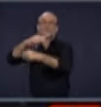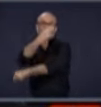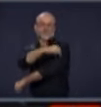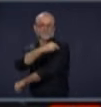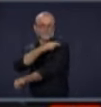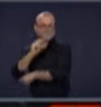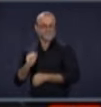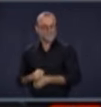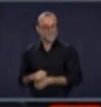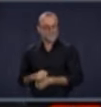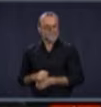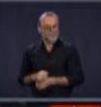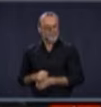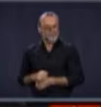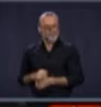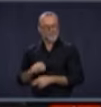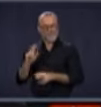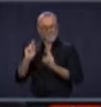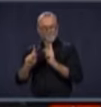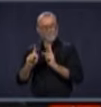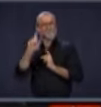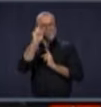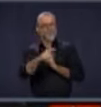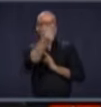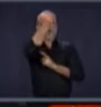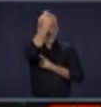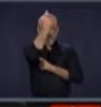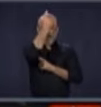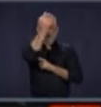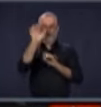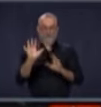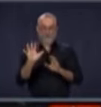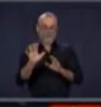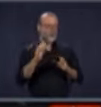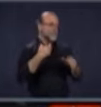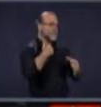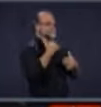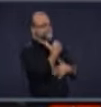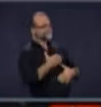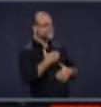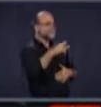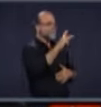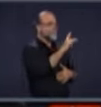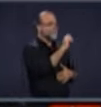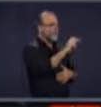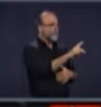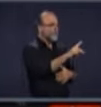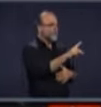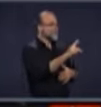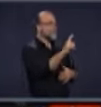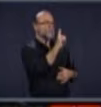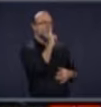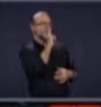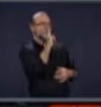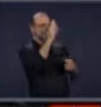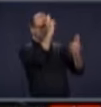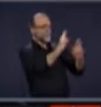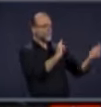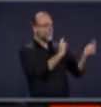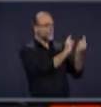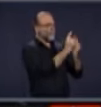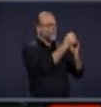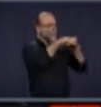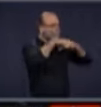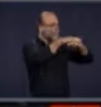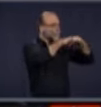infirmières et les autres, et c'est le lien que les gens doivent faire. Si vous êtes dans un parc, que vous ne respectez pas la distance,